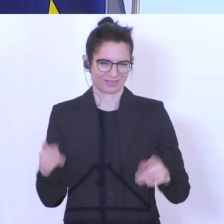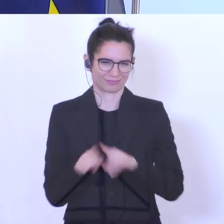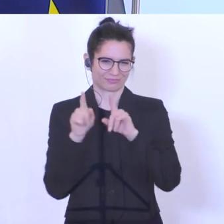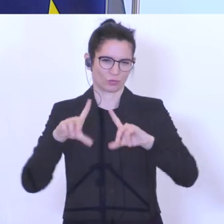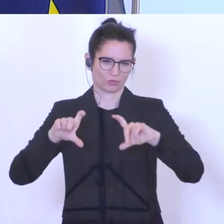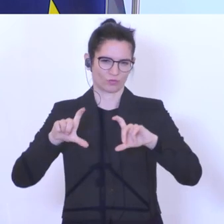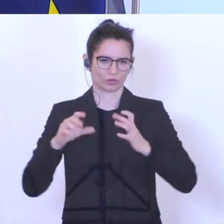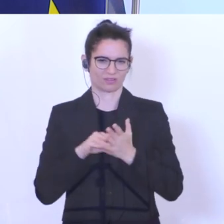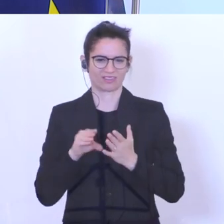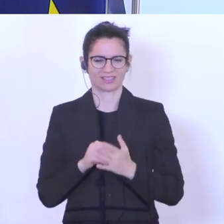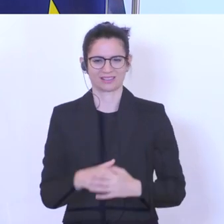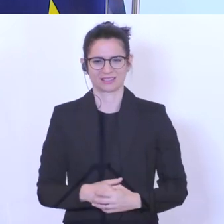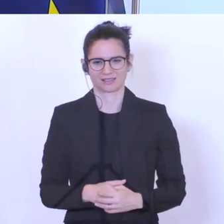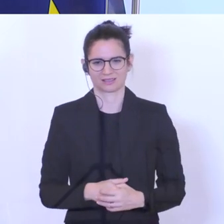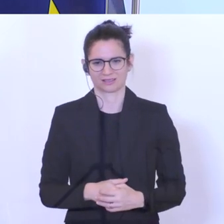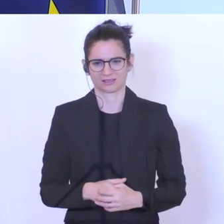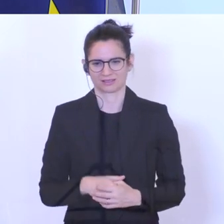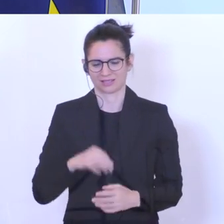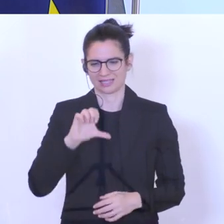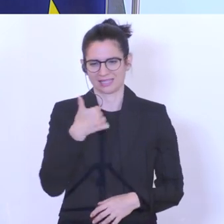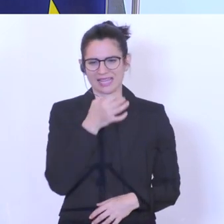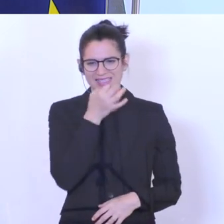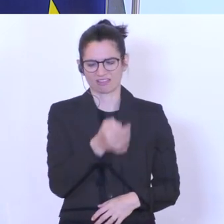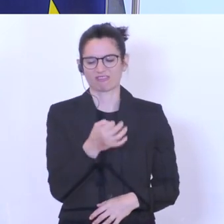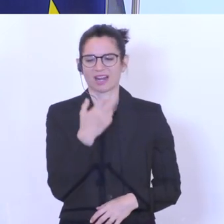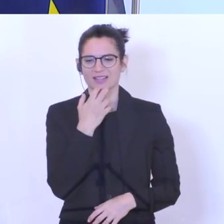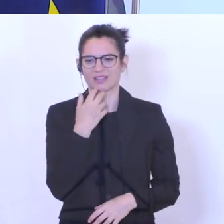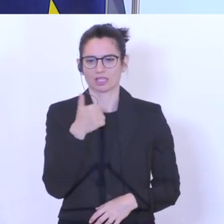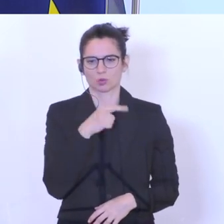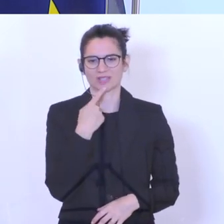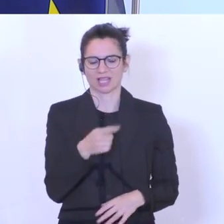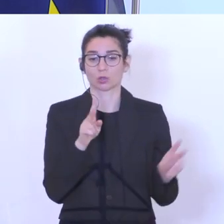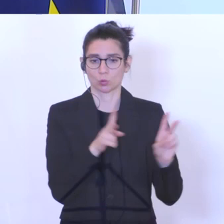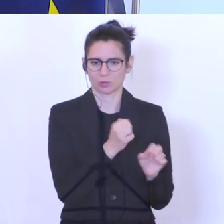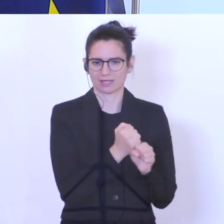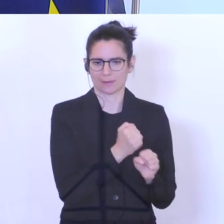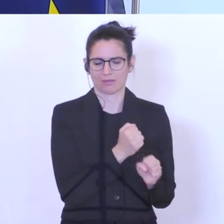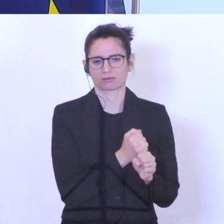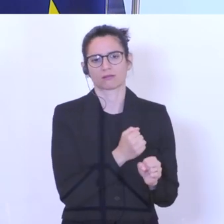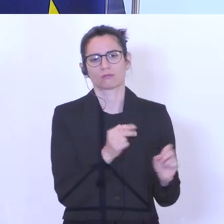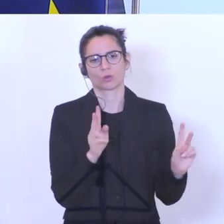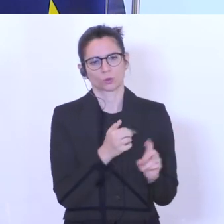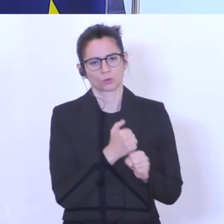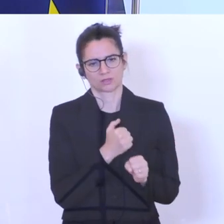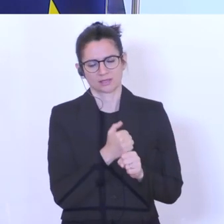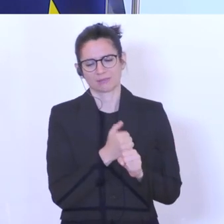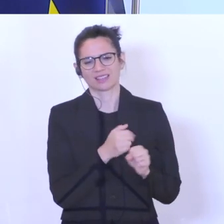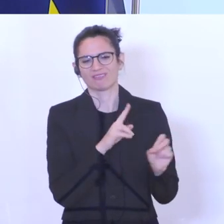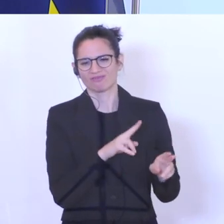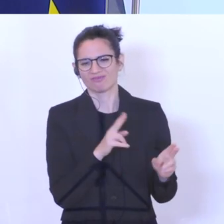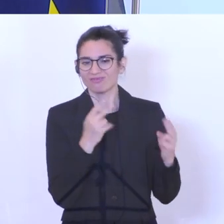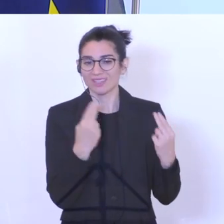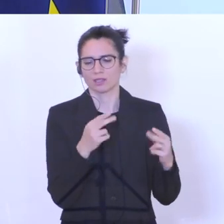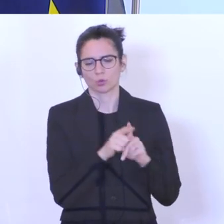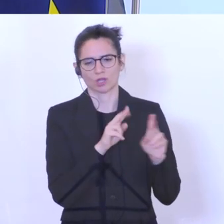dieses Foto verwendet. Zu Ihrer ersten Frage darf ich noch sagen, bei der Kurzarbeit ist es natürlich für uns wichtig und richtig, und das sehen